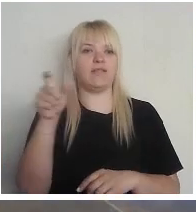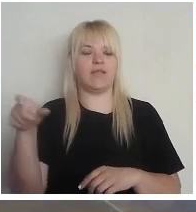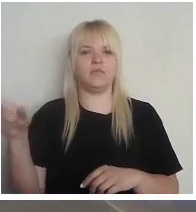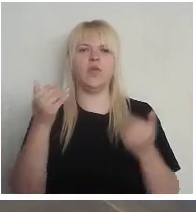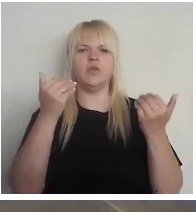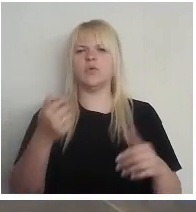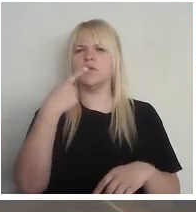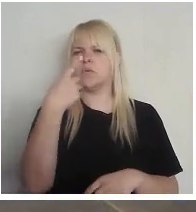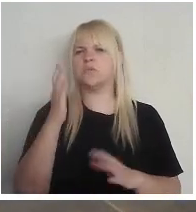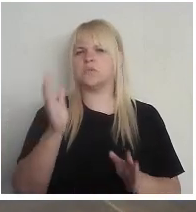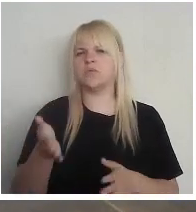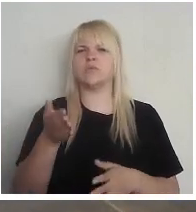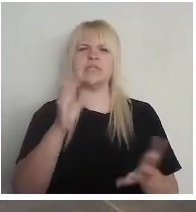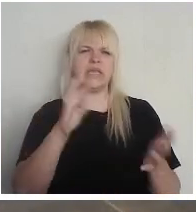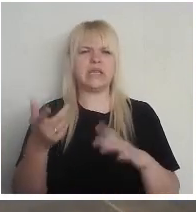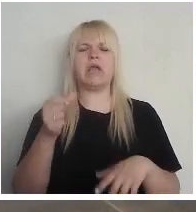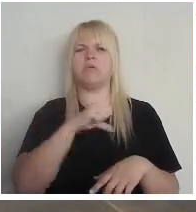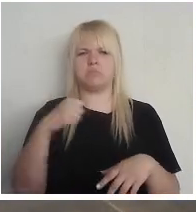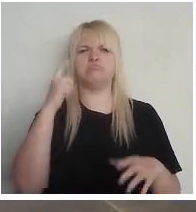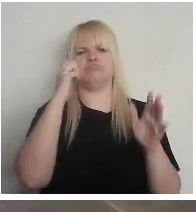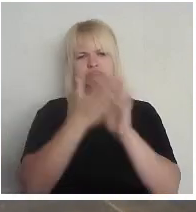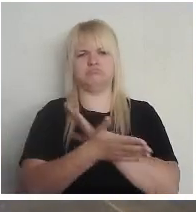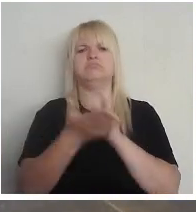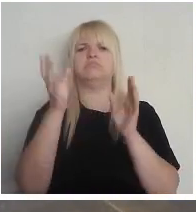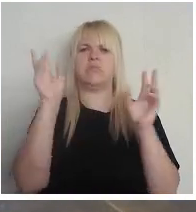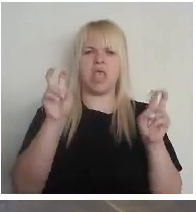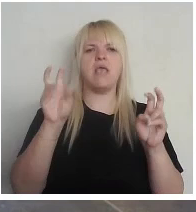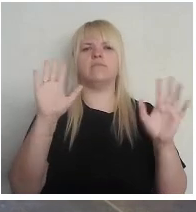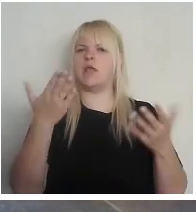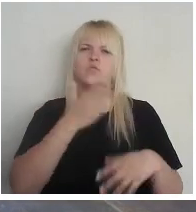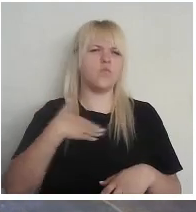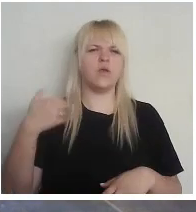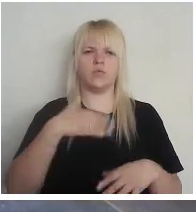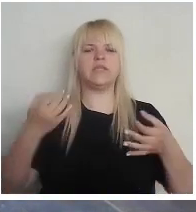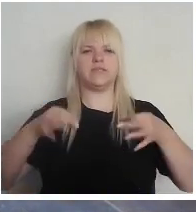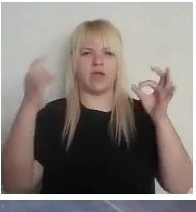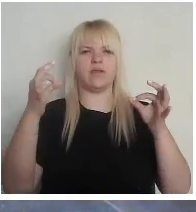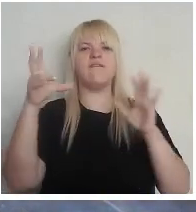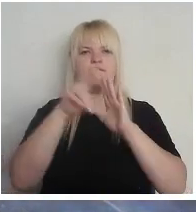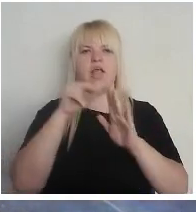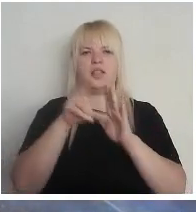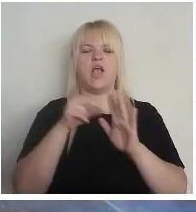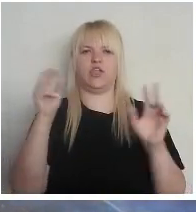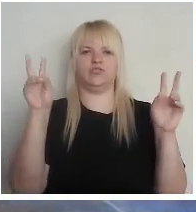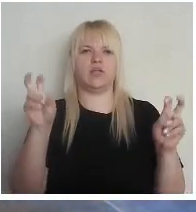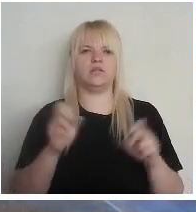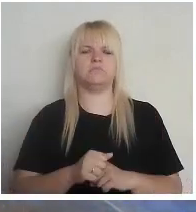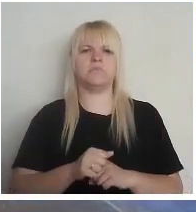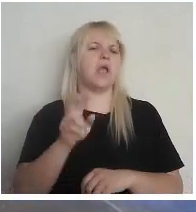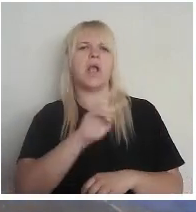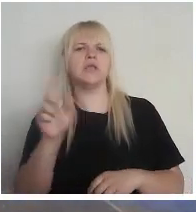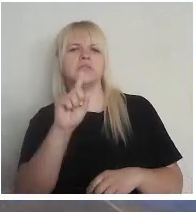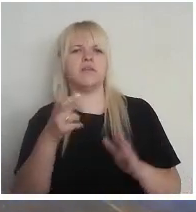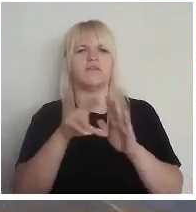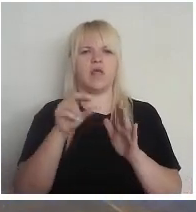ir tādu it kā paču par sevu pieņemamu tēmu, bet ļoti, ļoti svarīgi proti vēlēšanām. Kas tad ir vēlēšanas un kādas